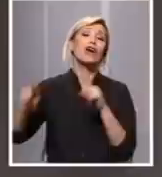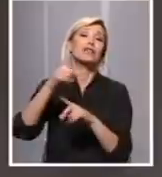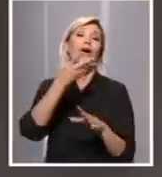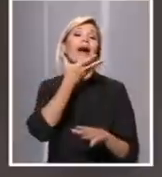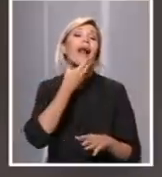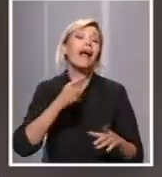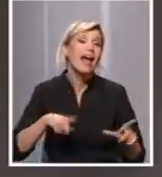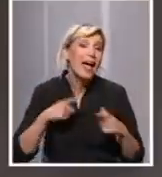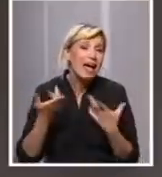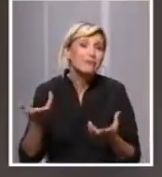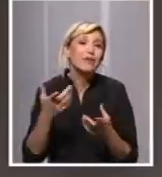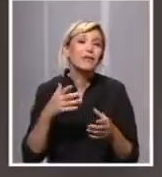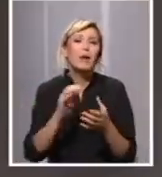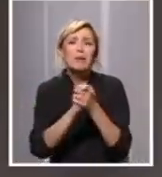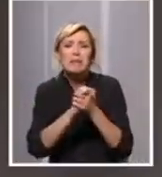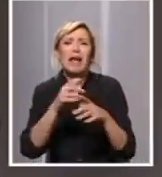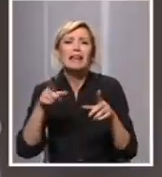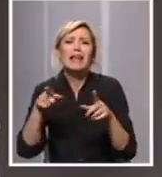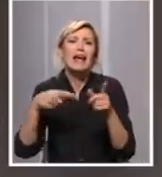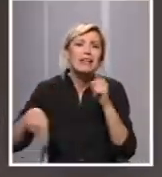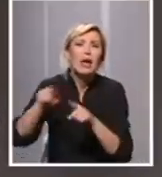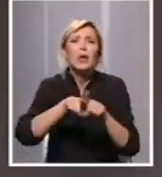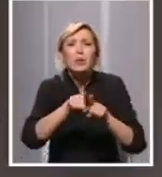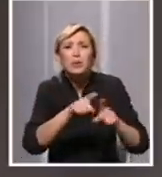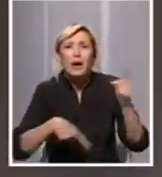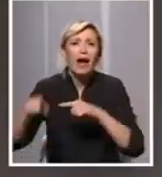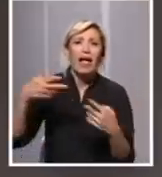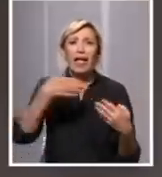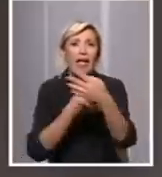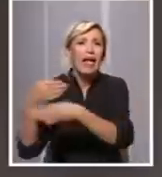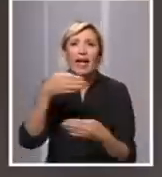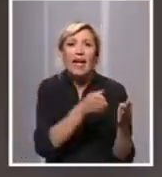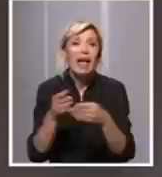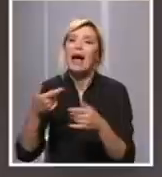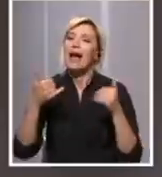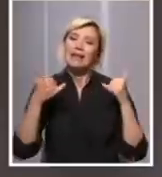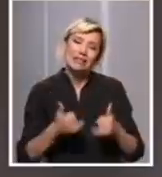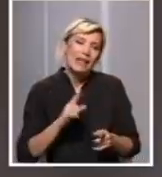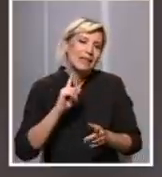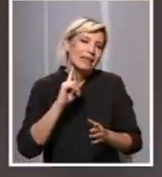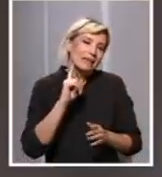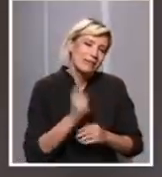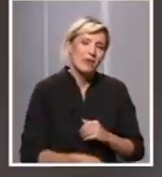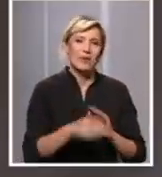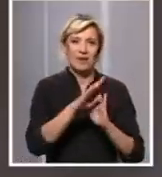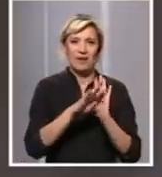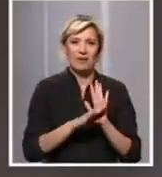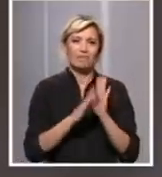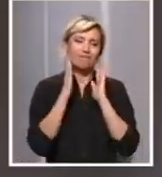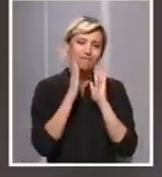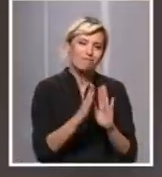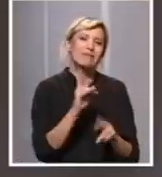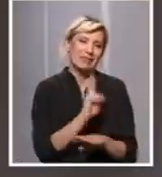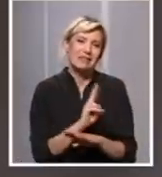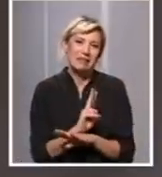i koliko je to druženje važno za mlade ljude, ali jednostavno u ovoj situaciji moraju da obrate pažnju i te ove mere vrlo striktno